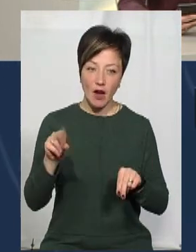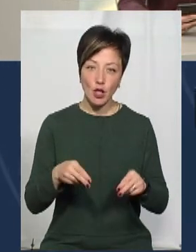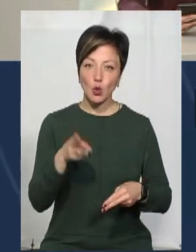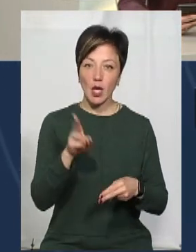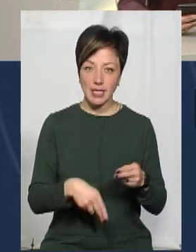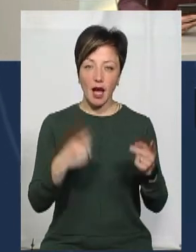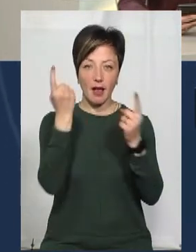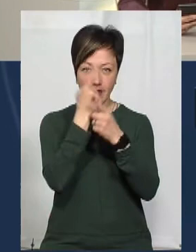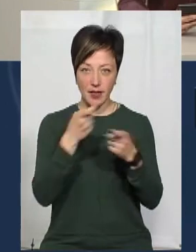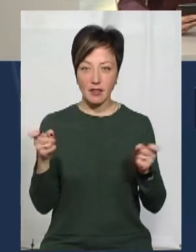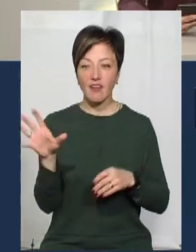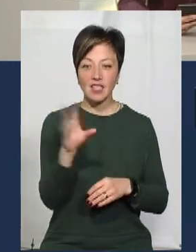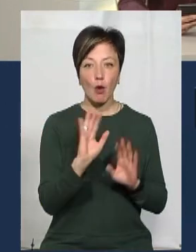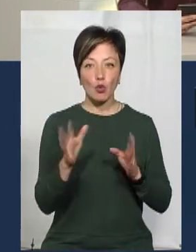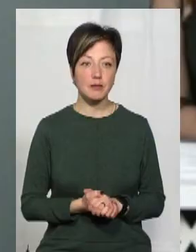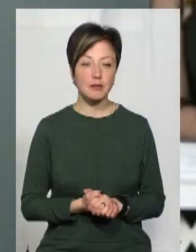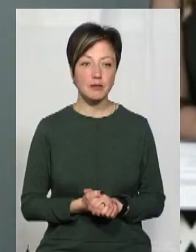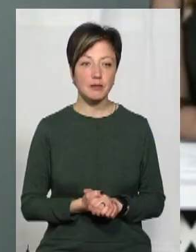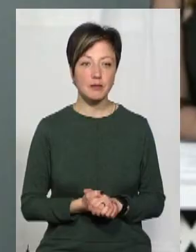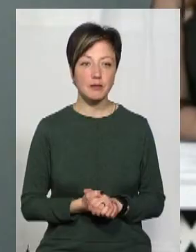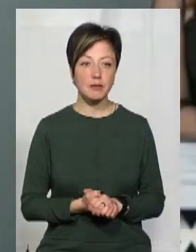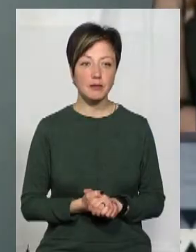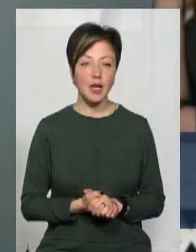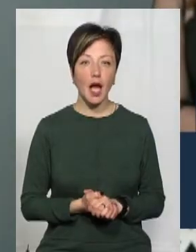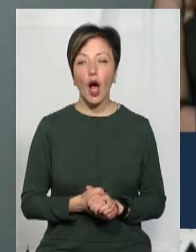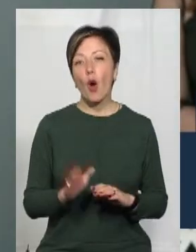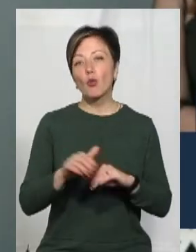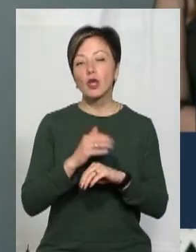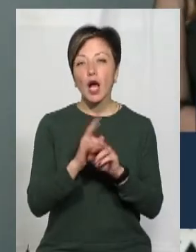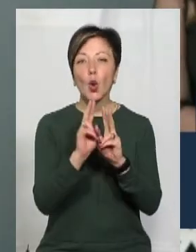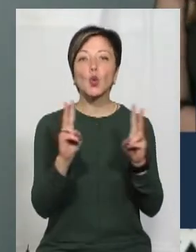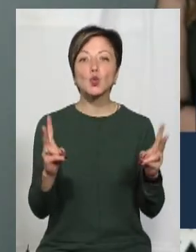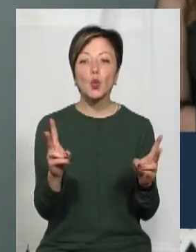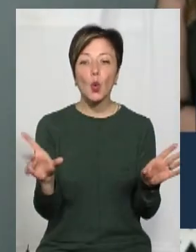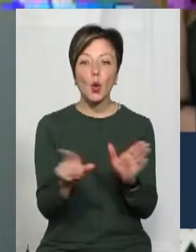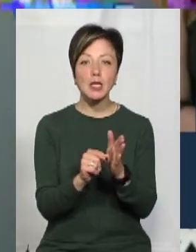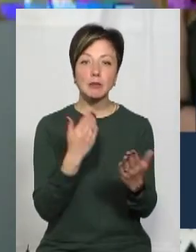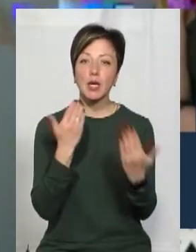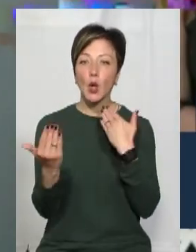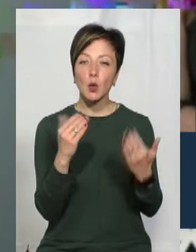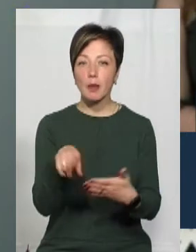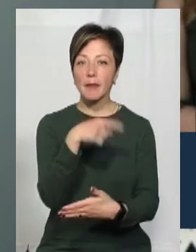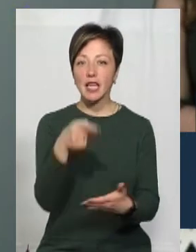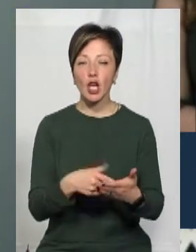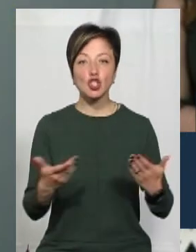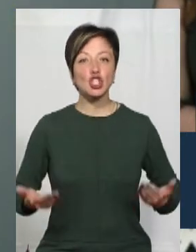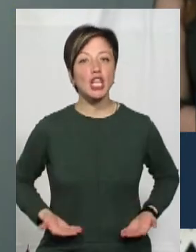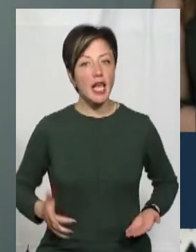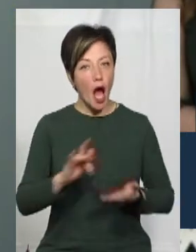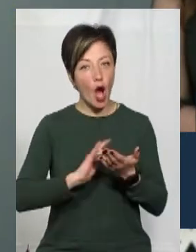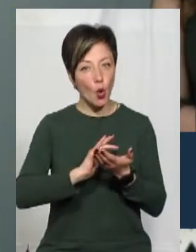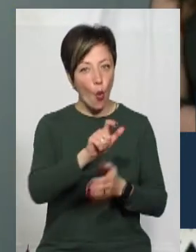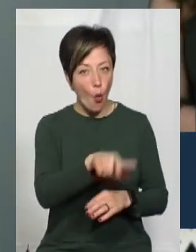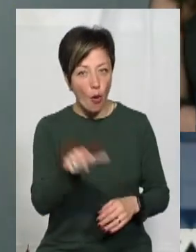що до кінця ефіру все-таки все наладить. Скажіть, будь ласка, з ким спілкуєтеся сьогодні щодо питання життя ООМів,